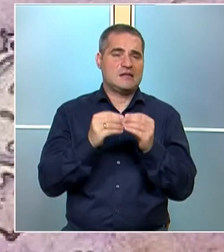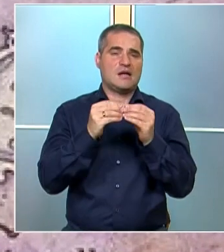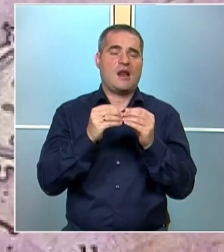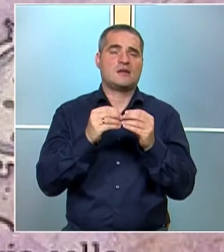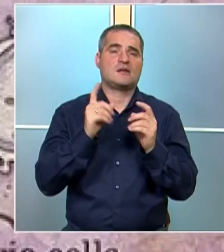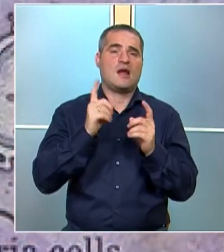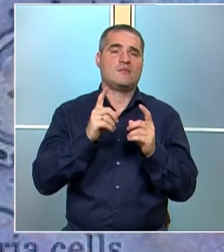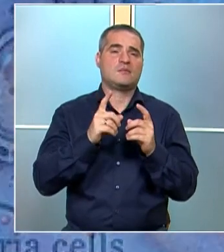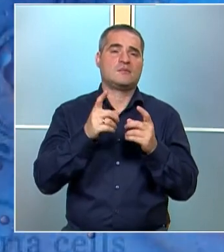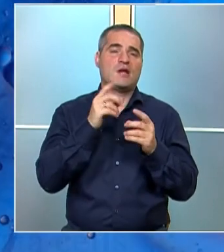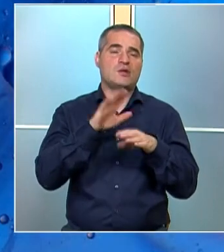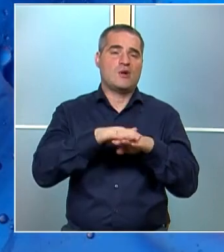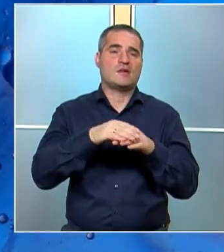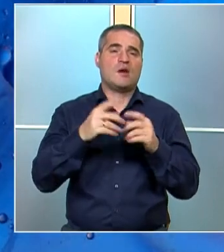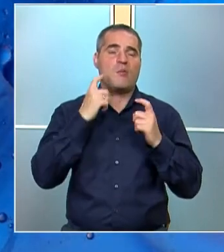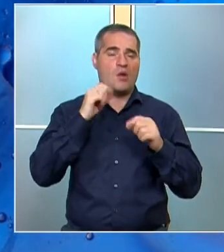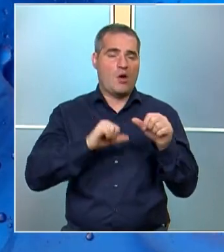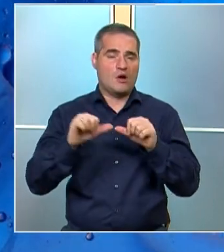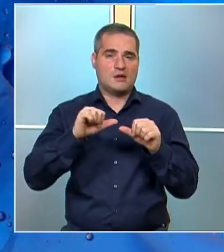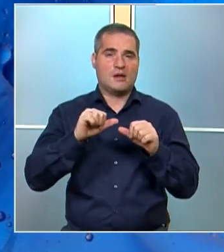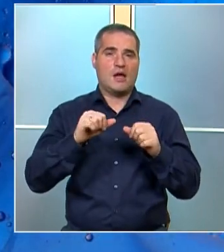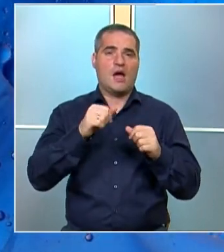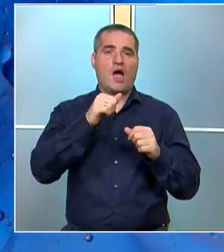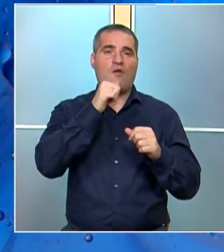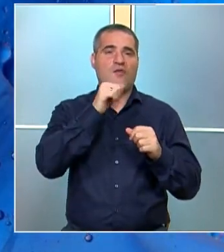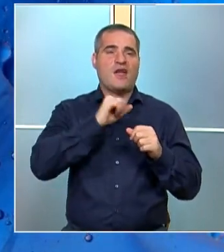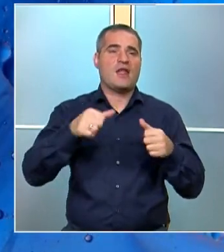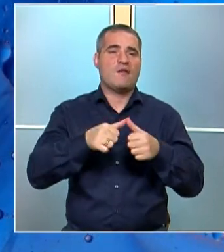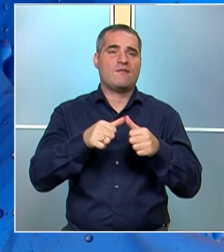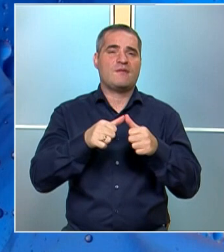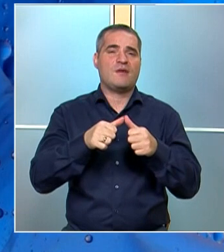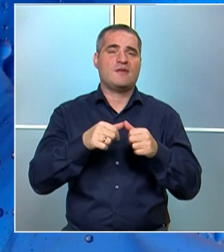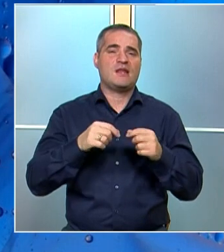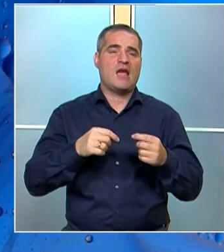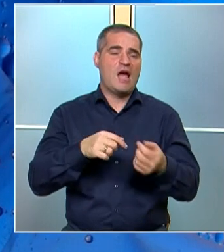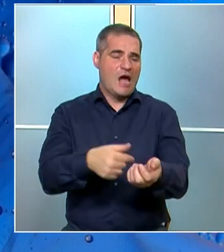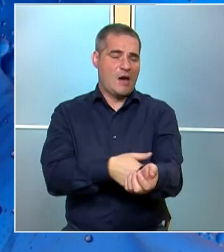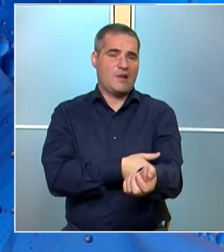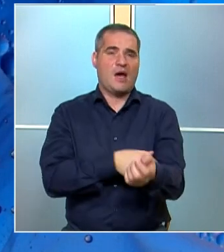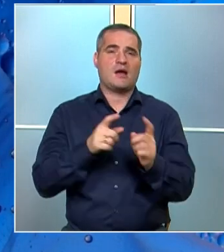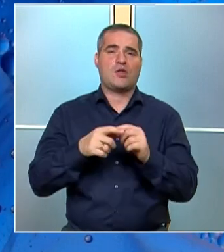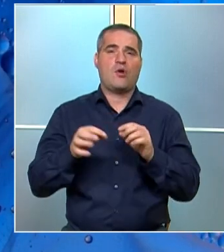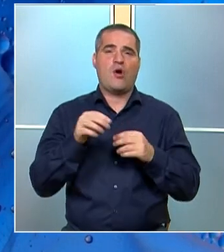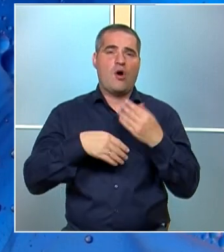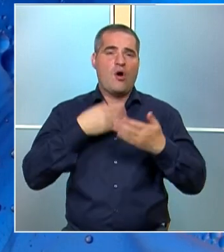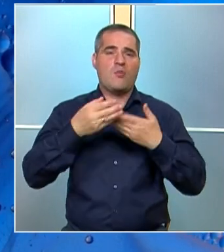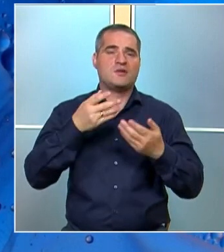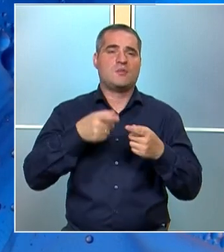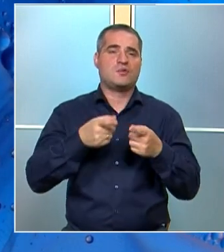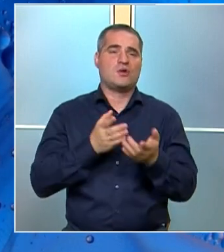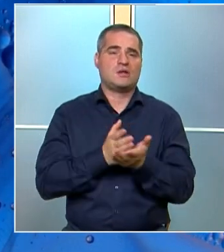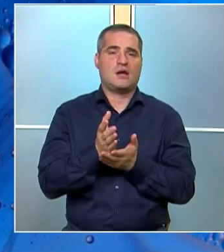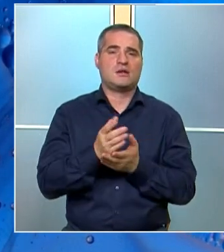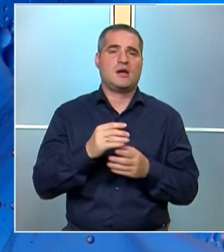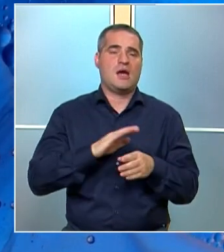в нея да навлезе сперматозоид. Наблюдава и лимфата в лимфните капилаги, като я описвам последния начин.